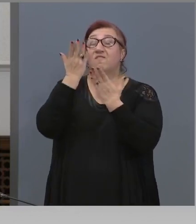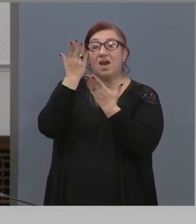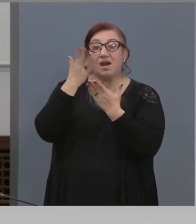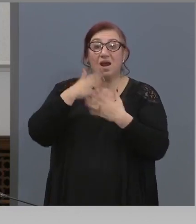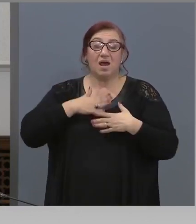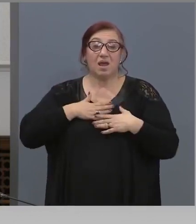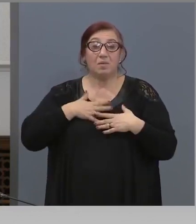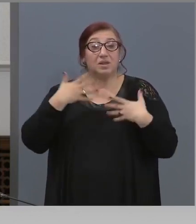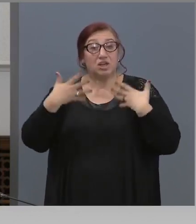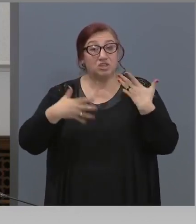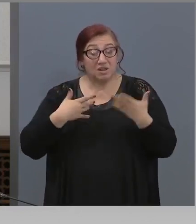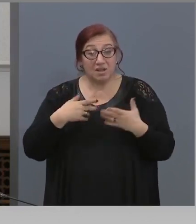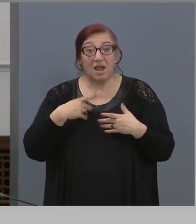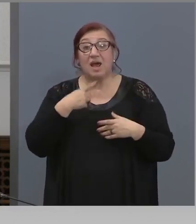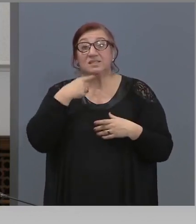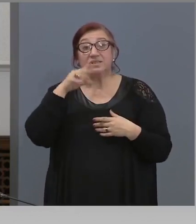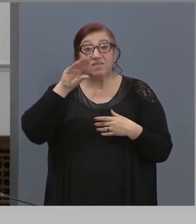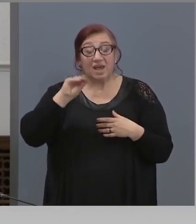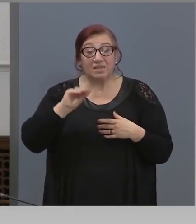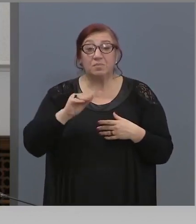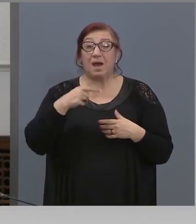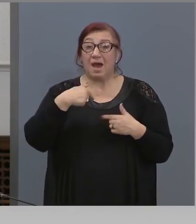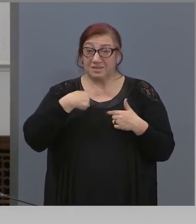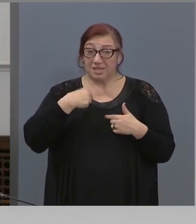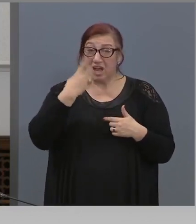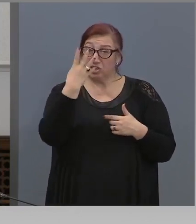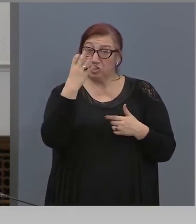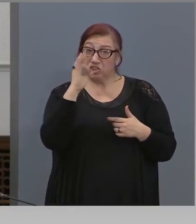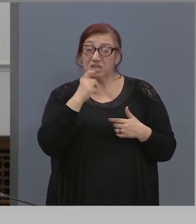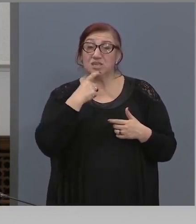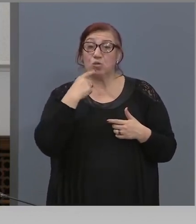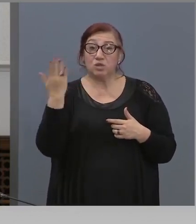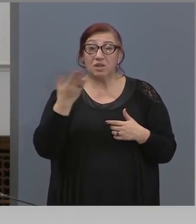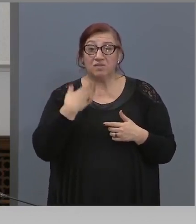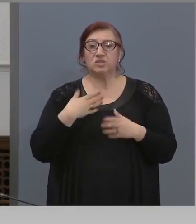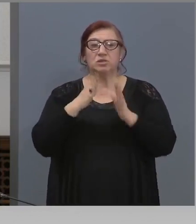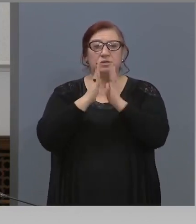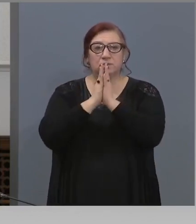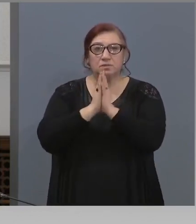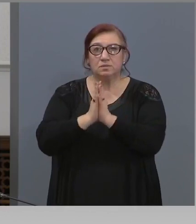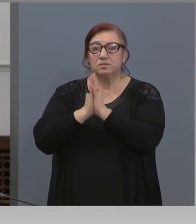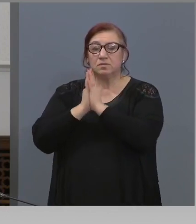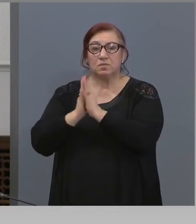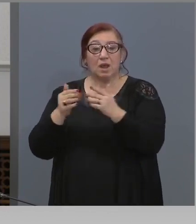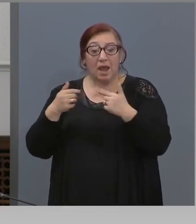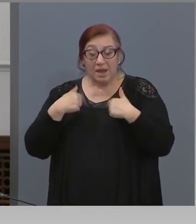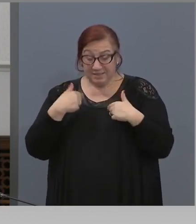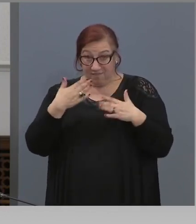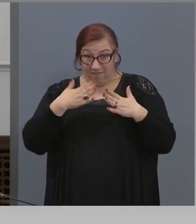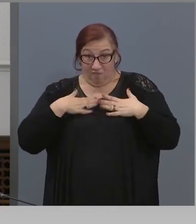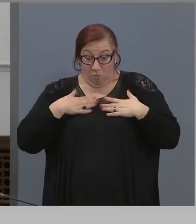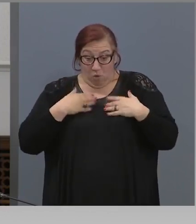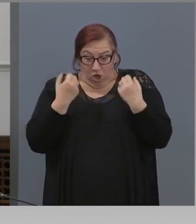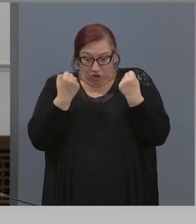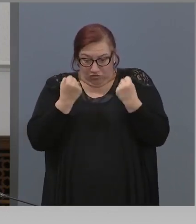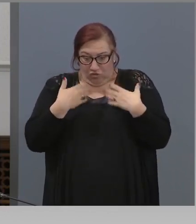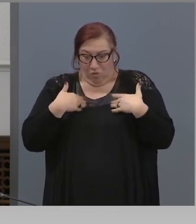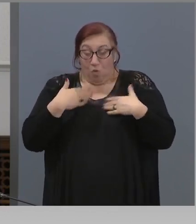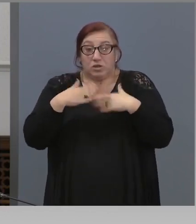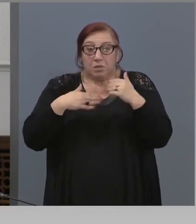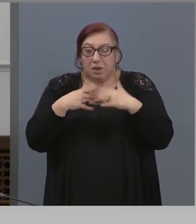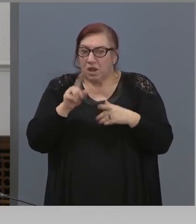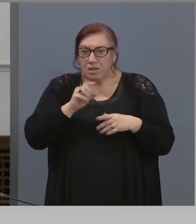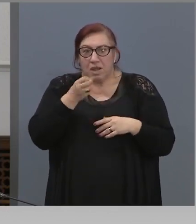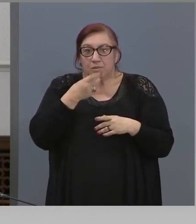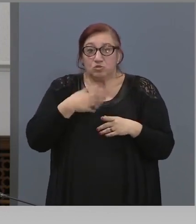аз ви казвам, аз 40 години служа. 40 години служа вече. Аз нямам в живота с такъв случай да мога да кажа,